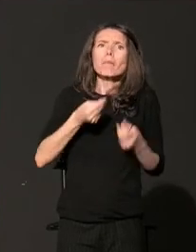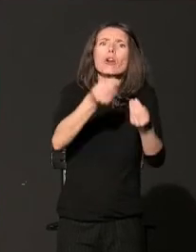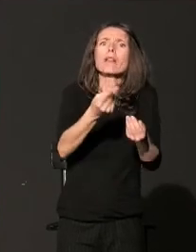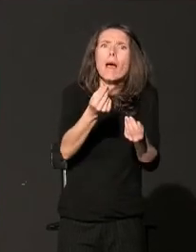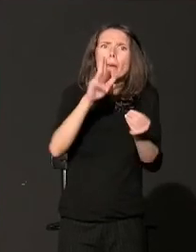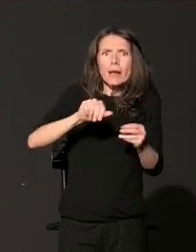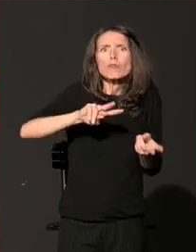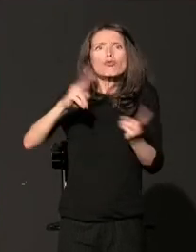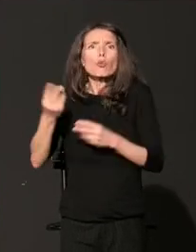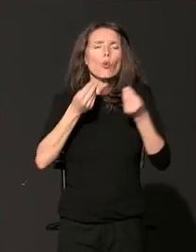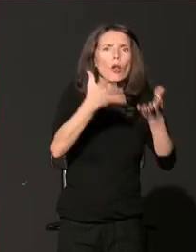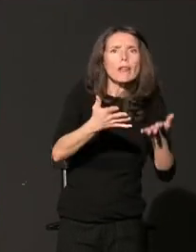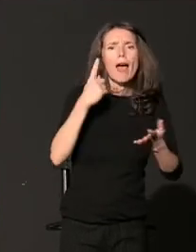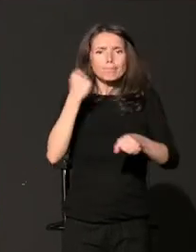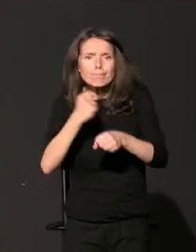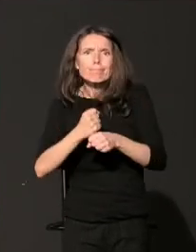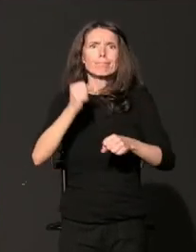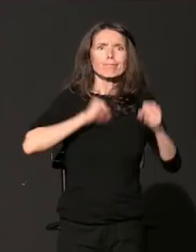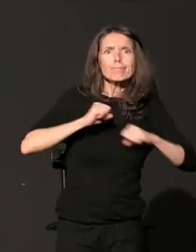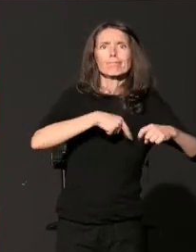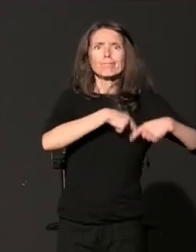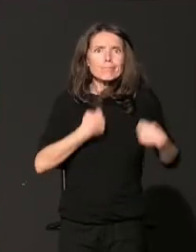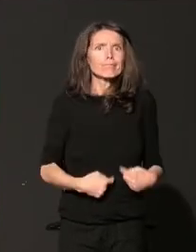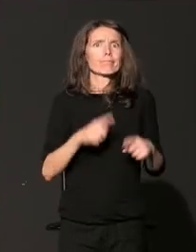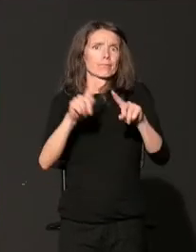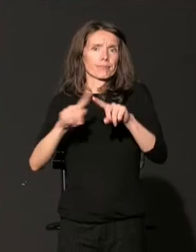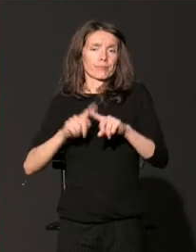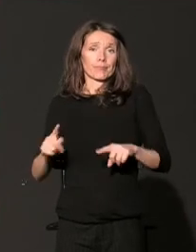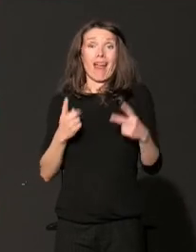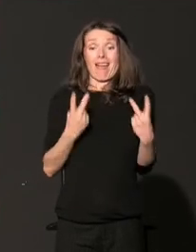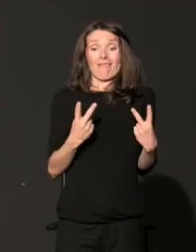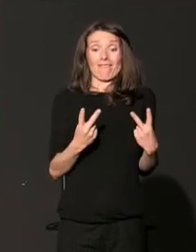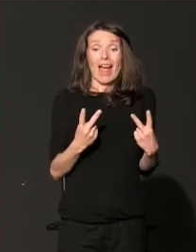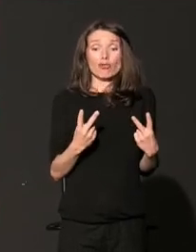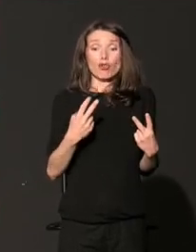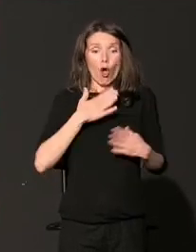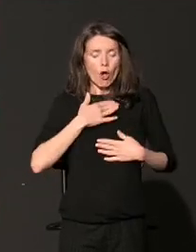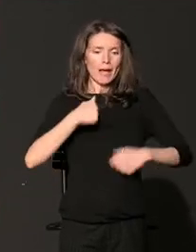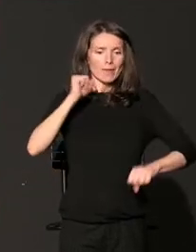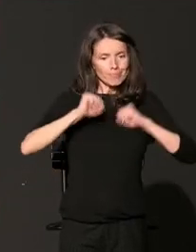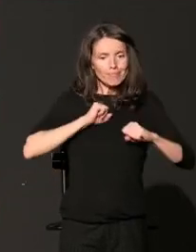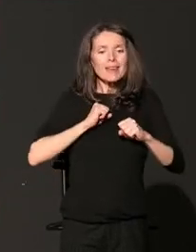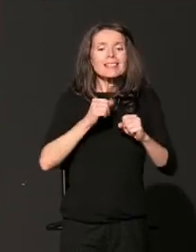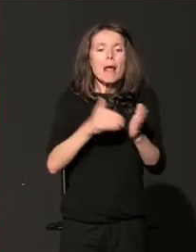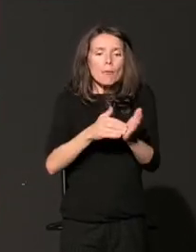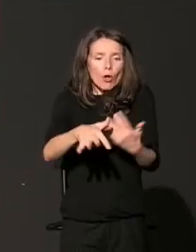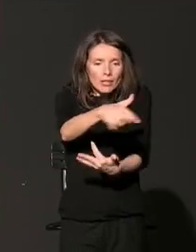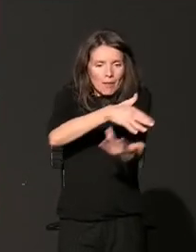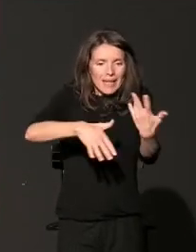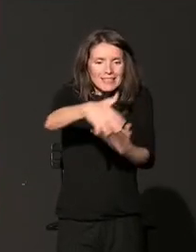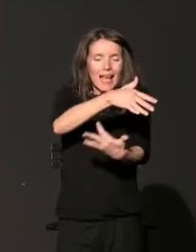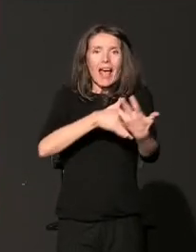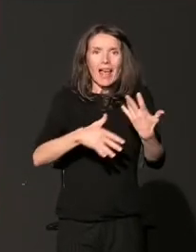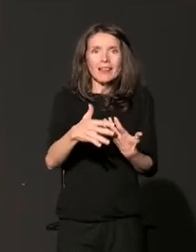solidarnost i lični angažman angažuju na potrebe zajednica, čak i u ekonomskih izazovnim